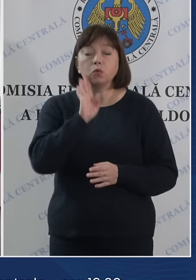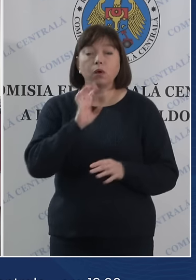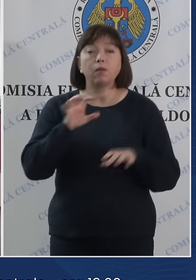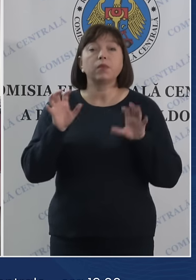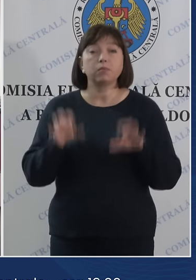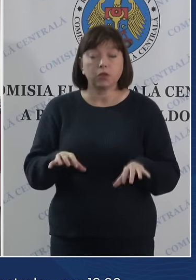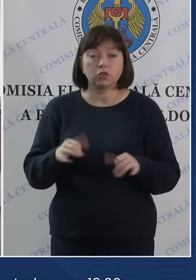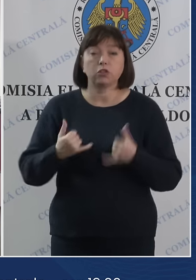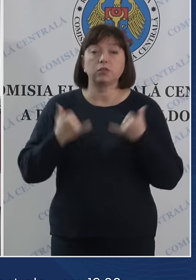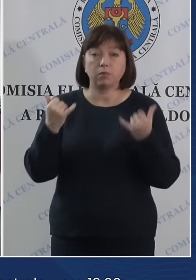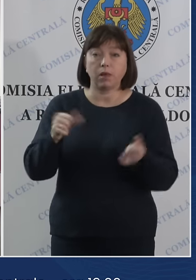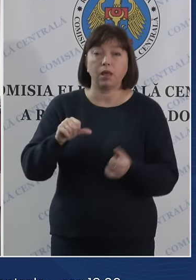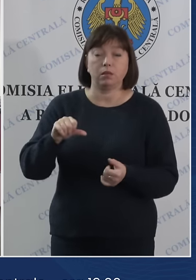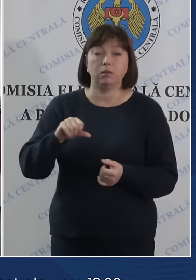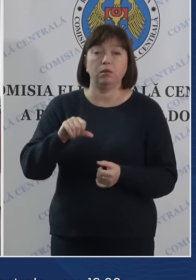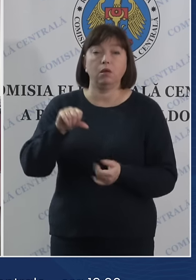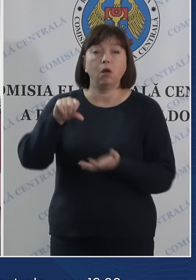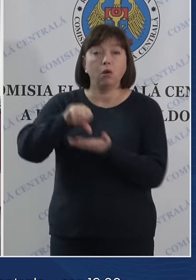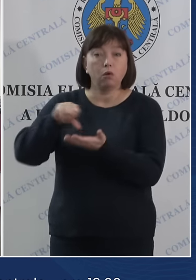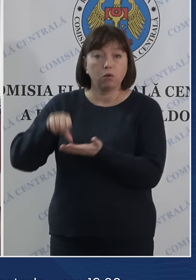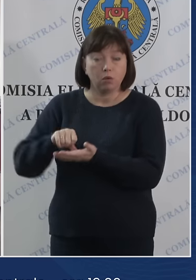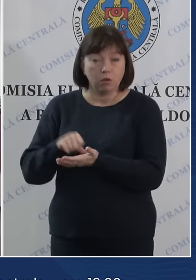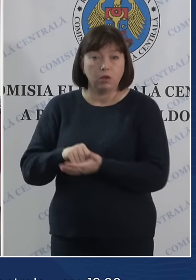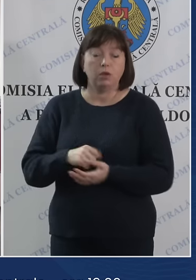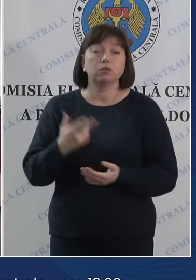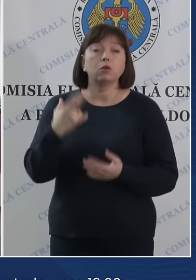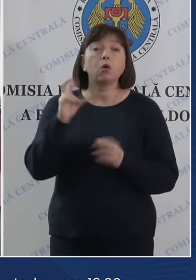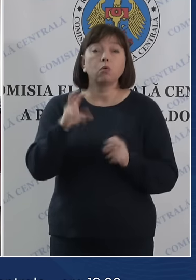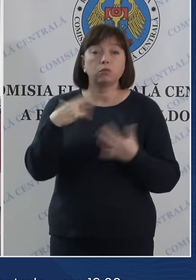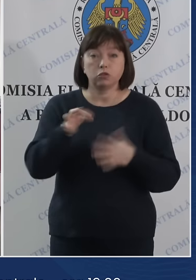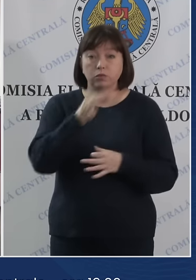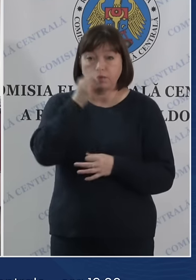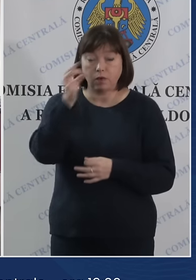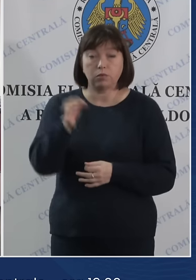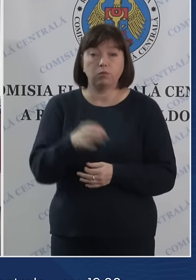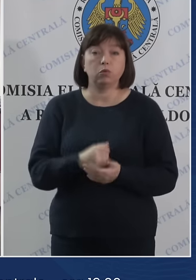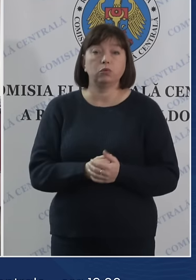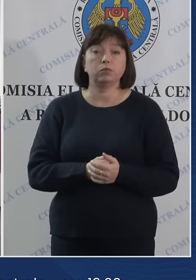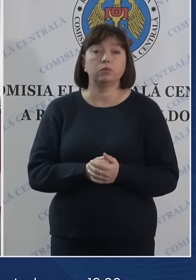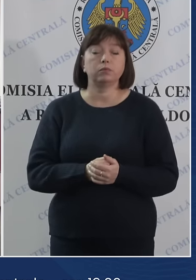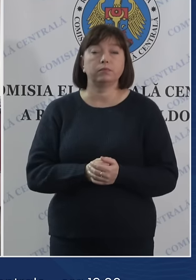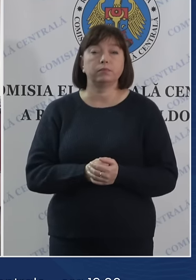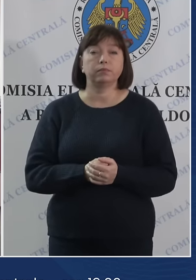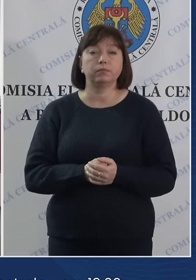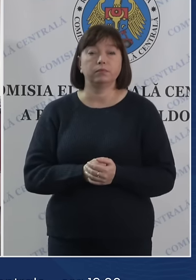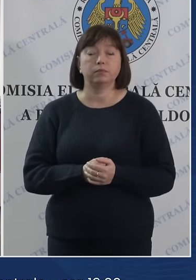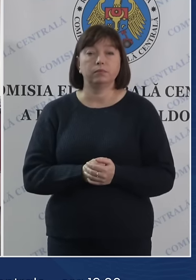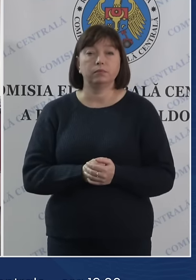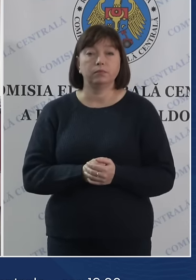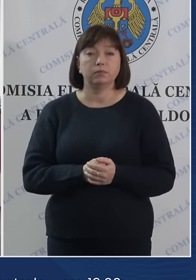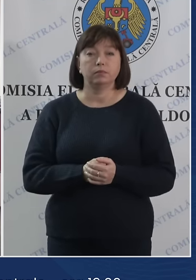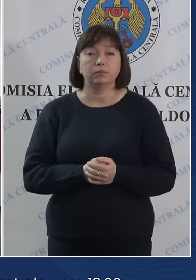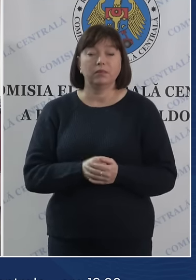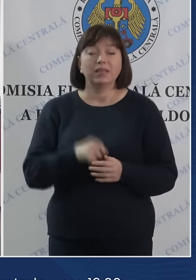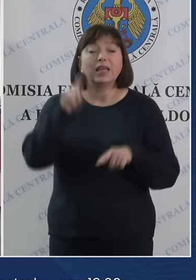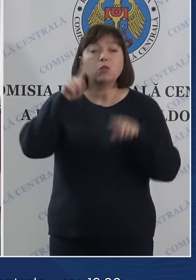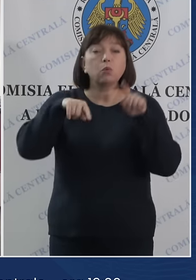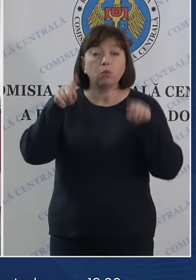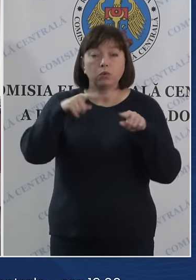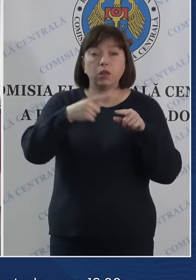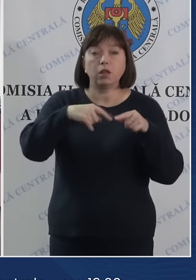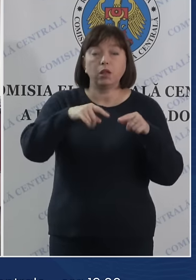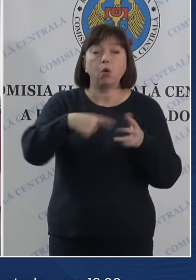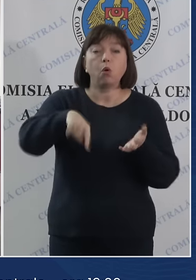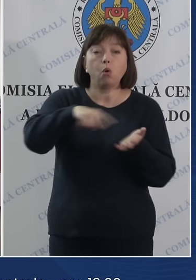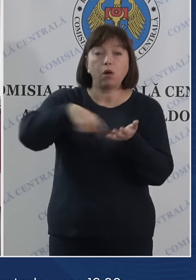stimați colegi, precum a fost menționat, într-adevăr, în unele orașe din